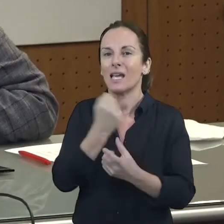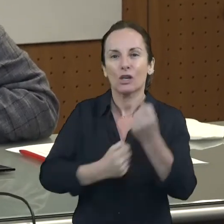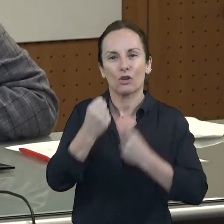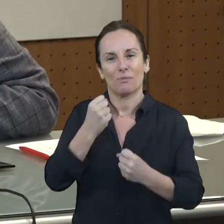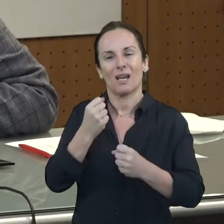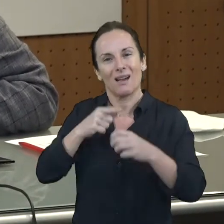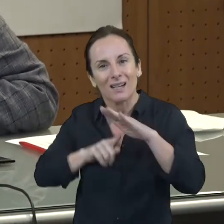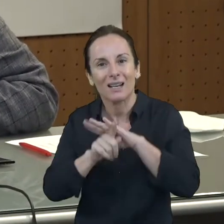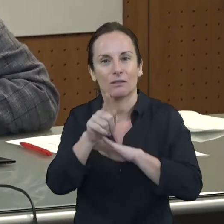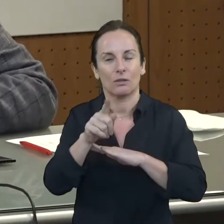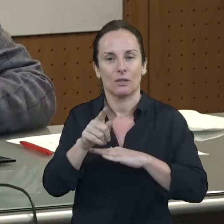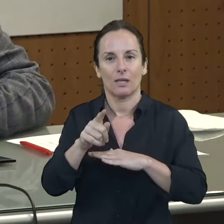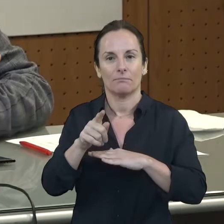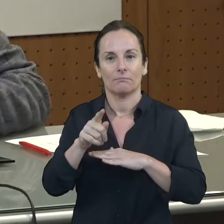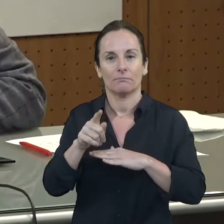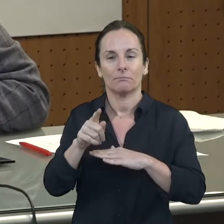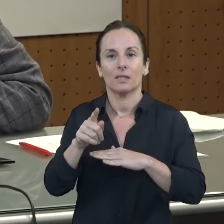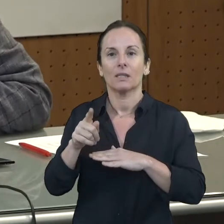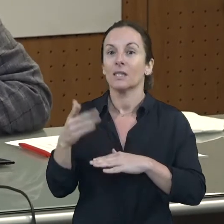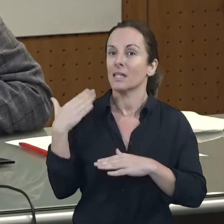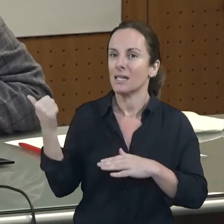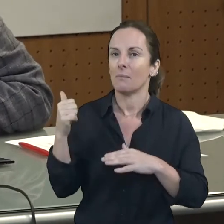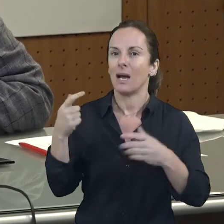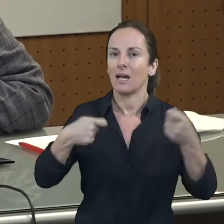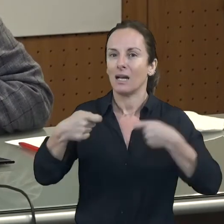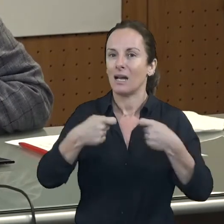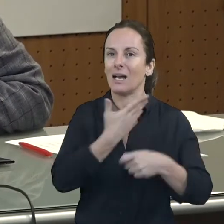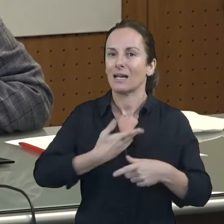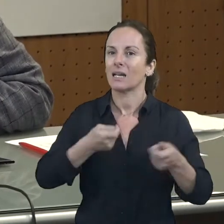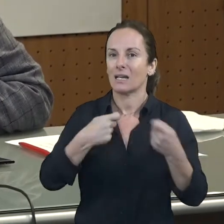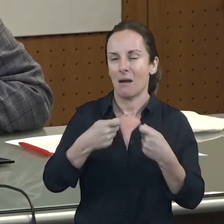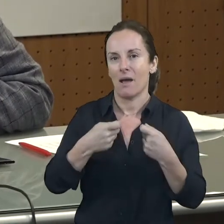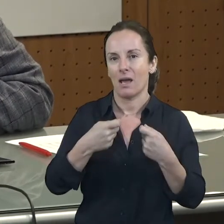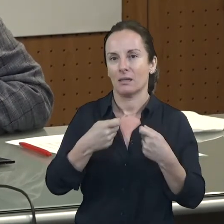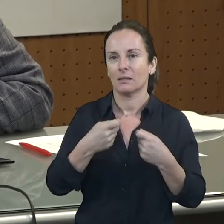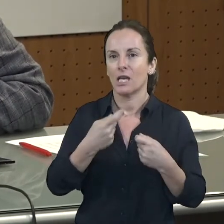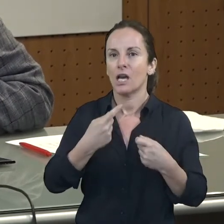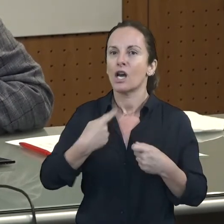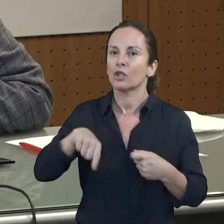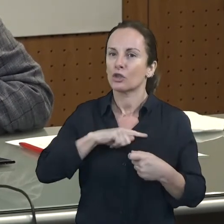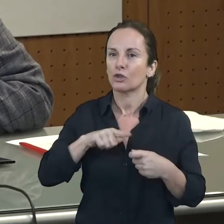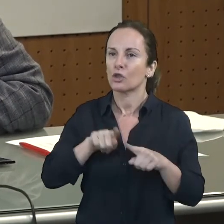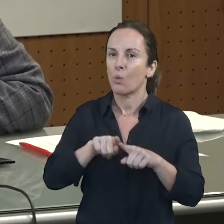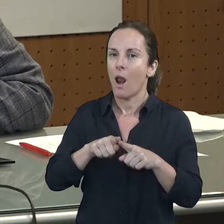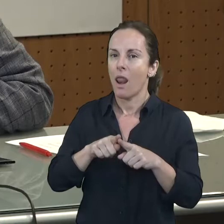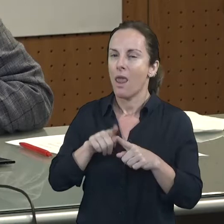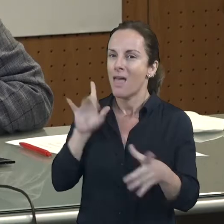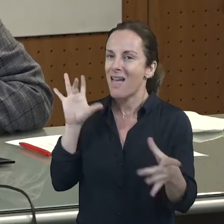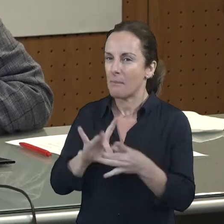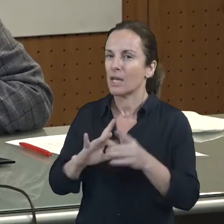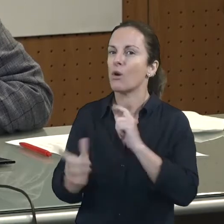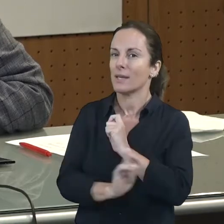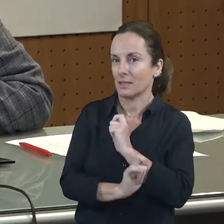cameral. I per permetre'ns ser un aliat estratègic amb aquesta tasca. I